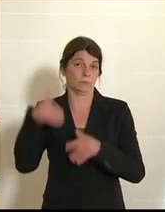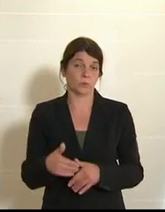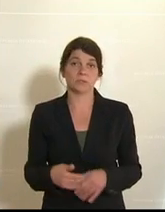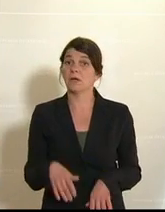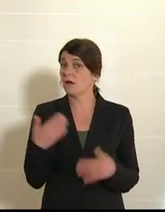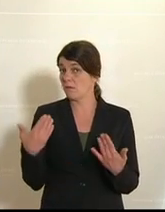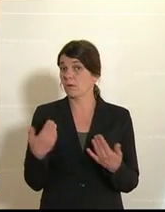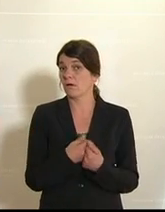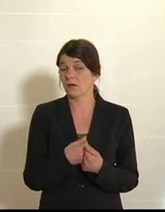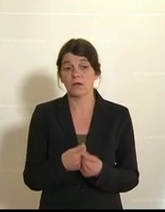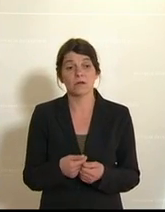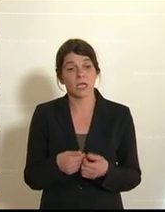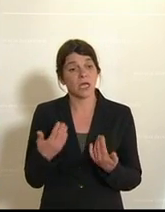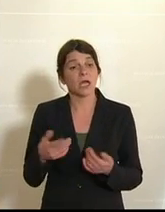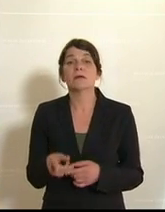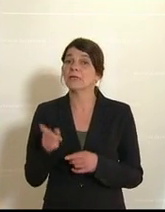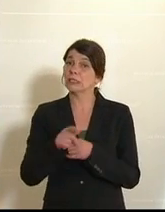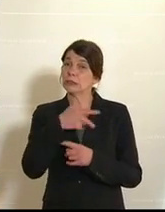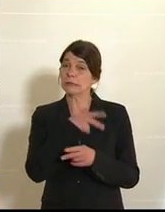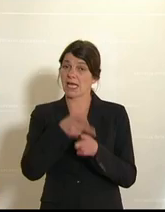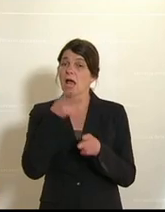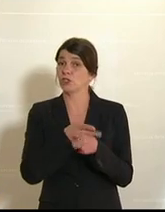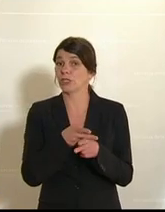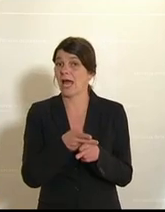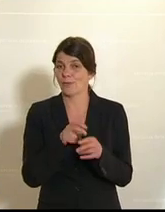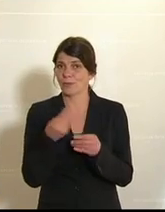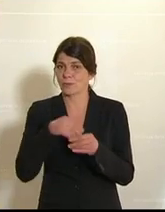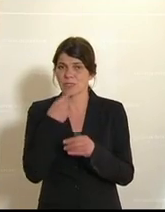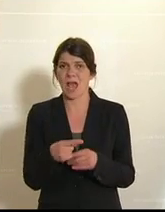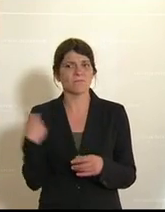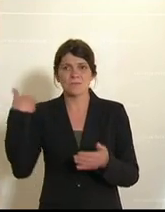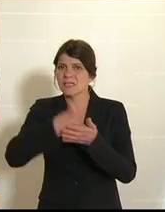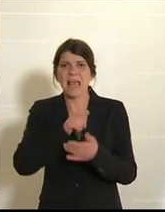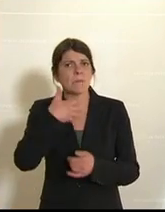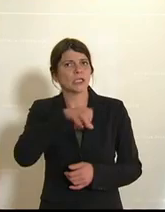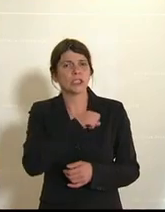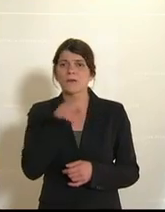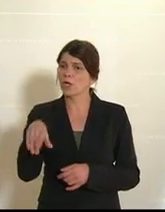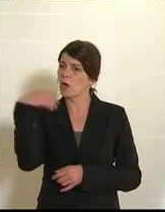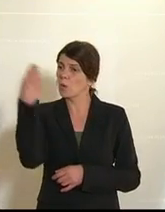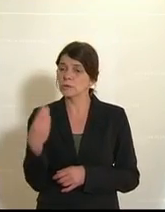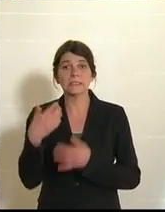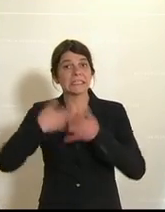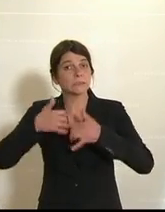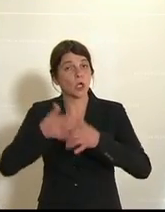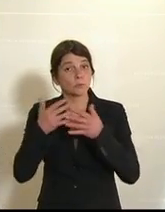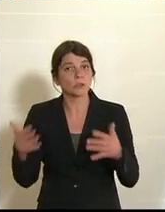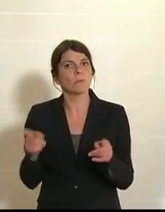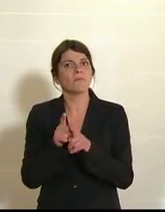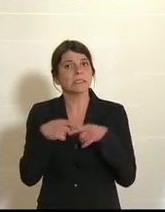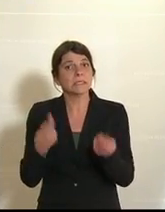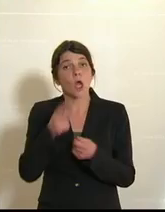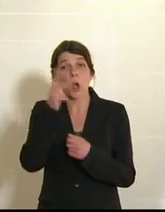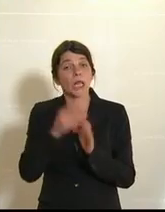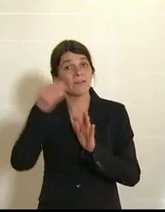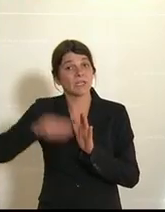reicht aber auch, um nochmal den Sozialstaat zu erwähnen. Es ist nie gelungen, außer im Kunsthistorischen Museum, dass es Kollektivverträge in